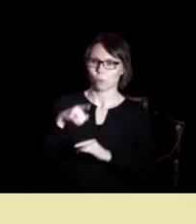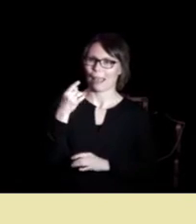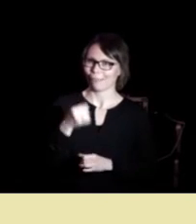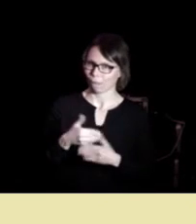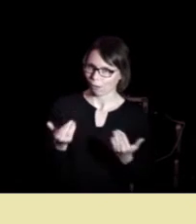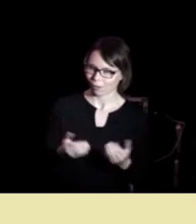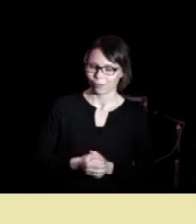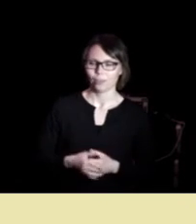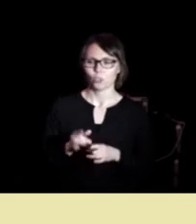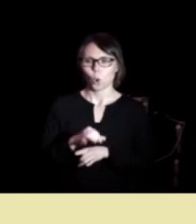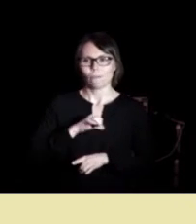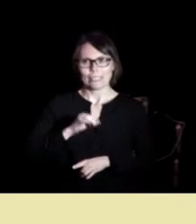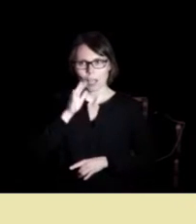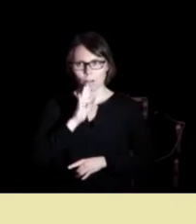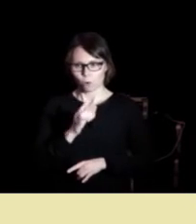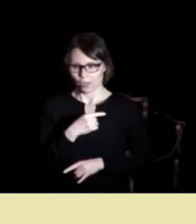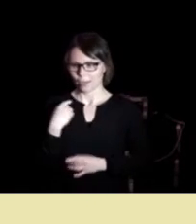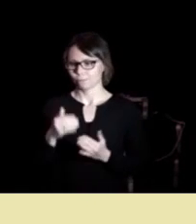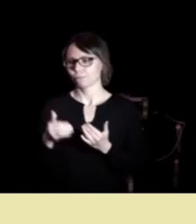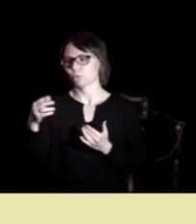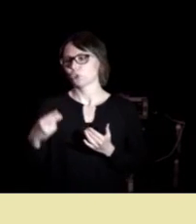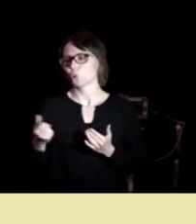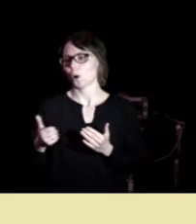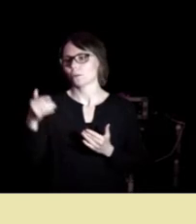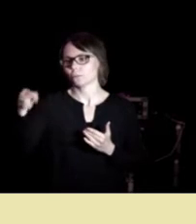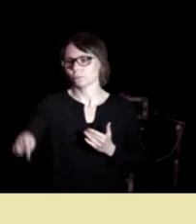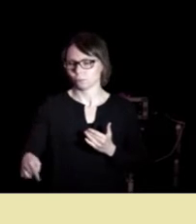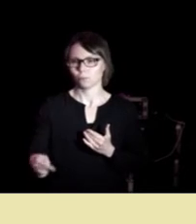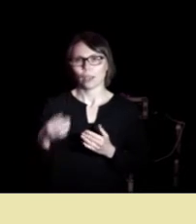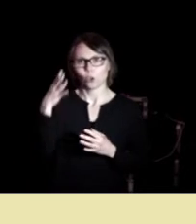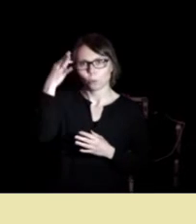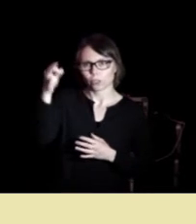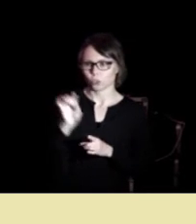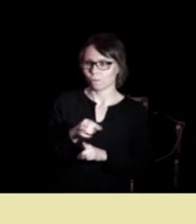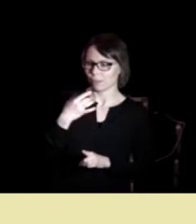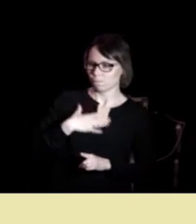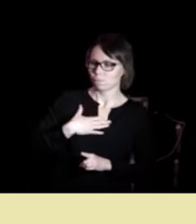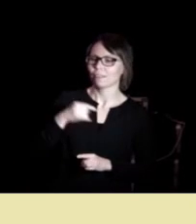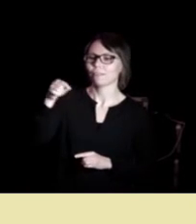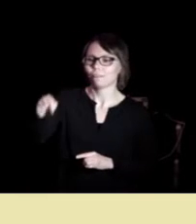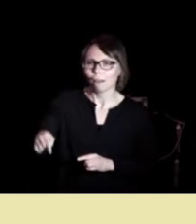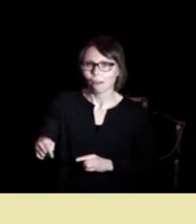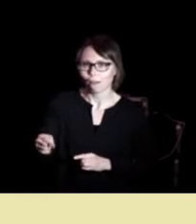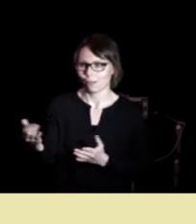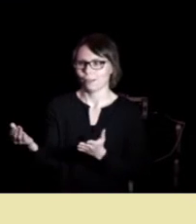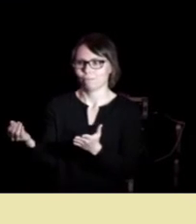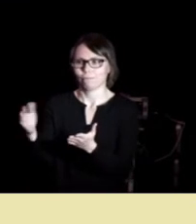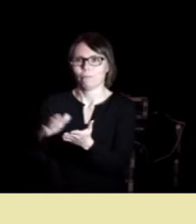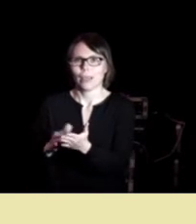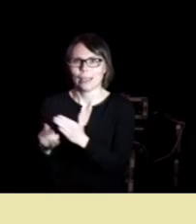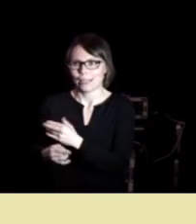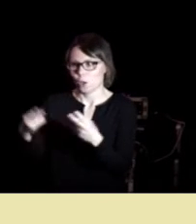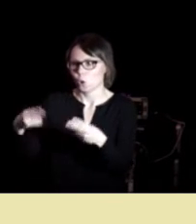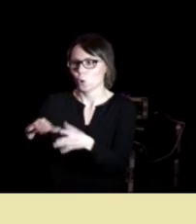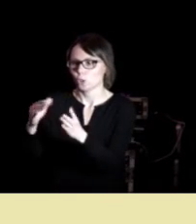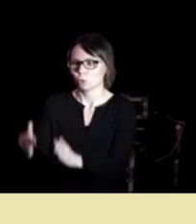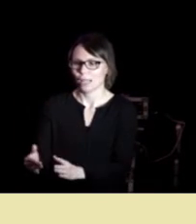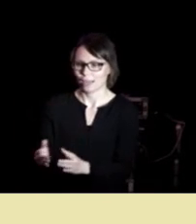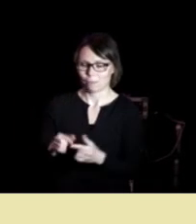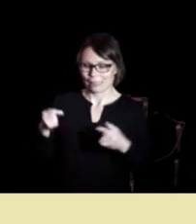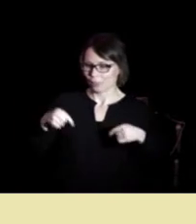vi mener alvor om 20 år så vil kompetansen vi etterlyser endelig være til stede hos rollemodellene det er den ikke i dag